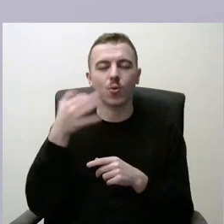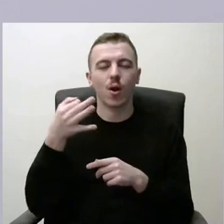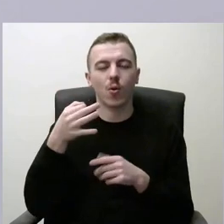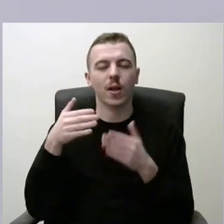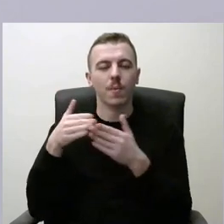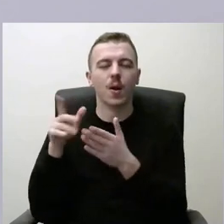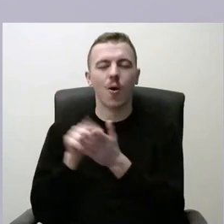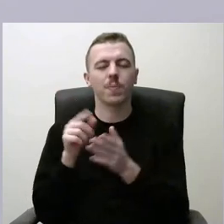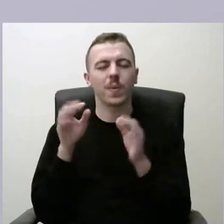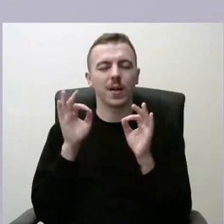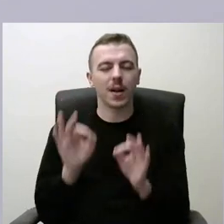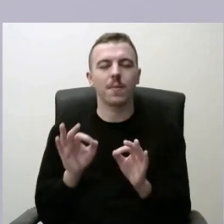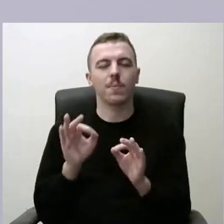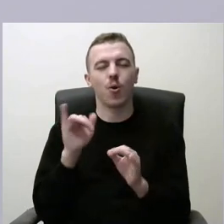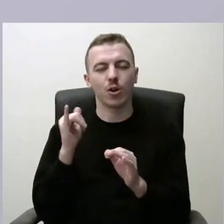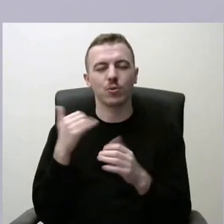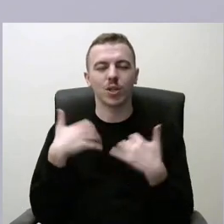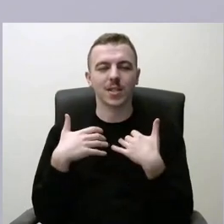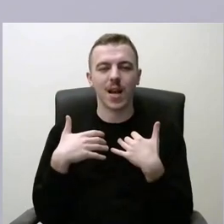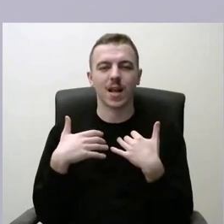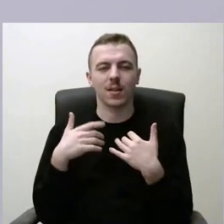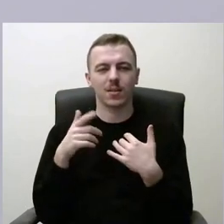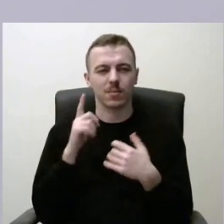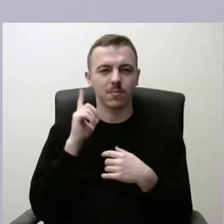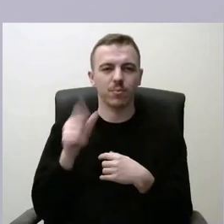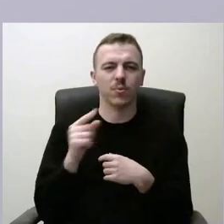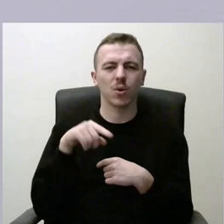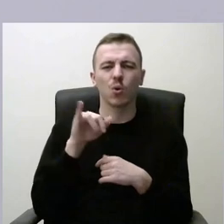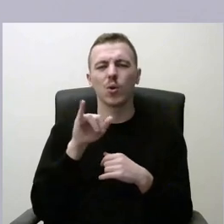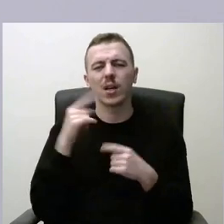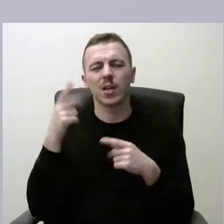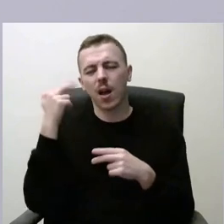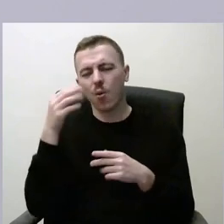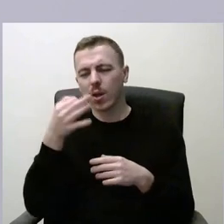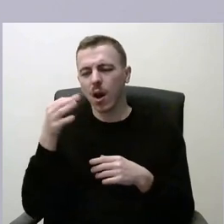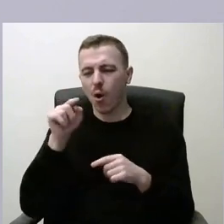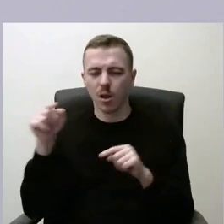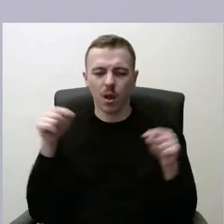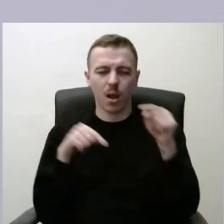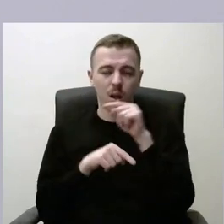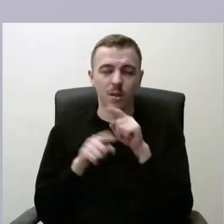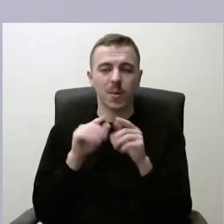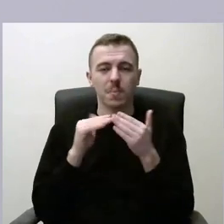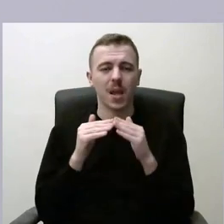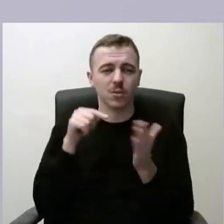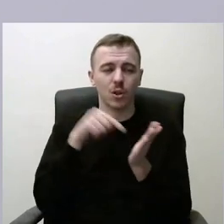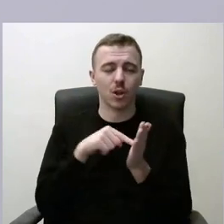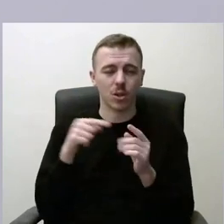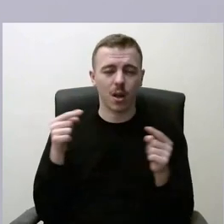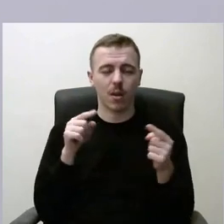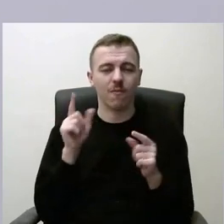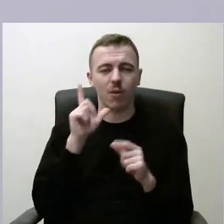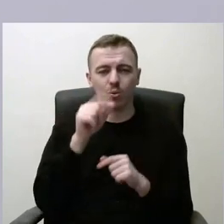kokybiškas, greitas operatyvų susisiekimas su bet kurio kitų Kauno rajono ir Kauno miesto taškų. Ir čia yra